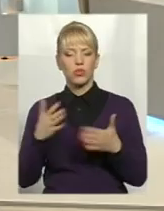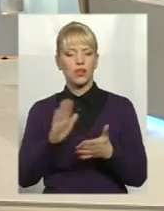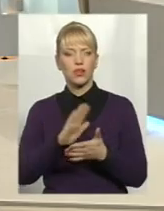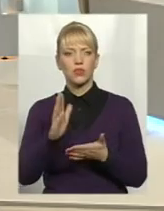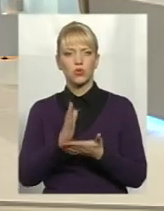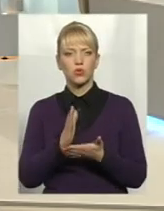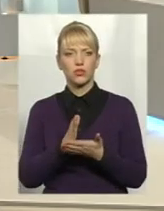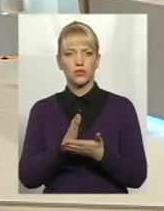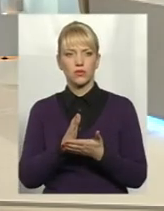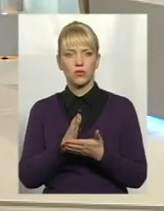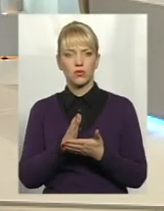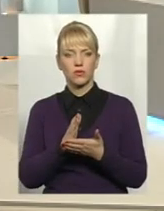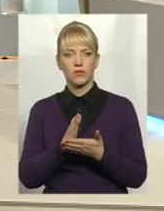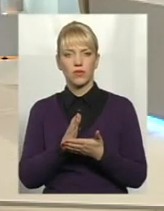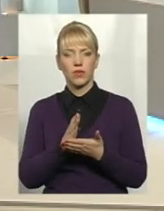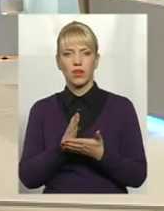газу.